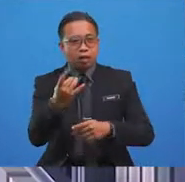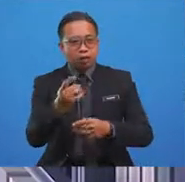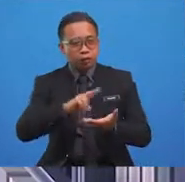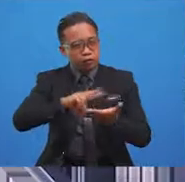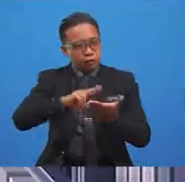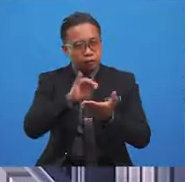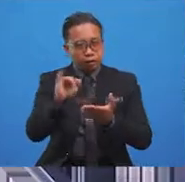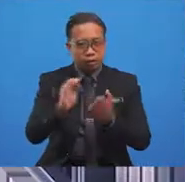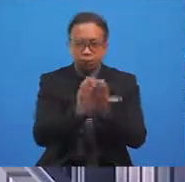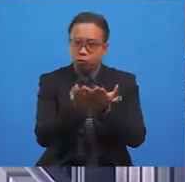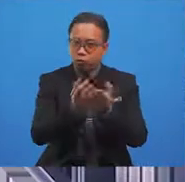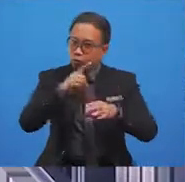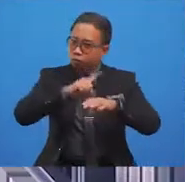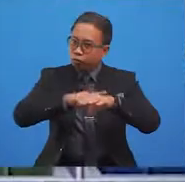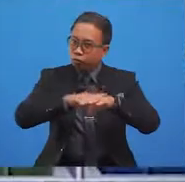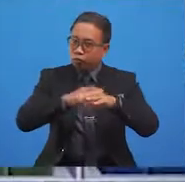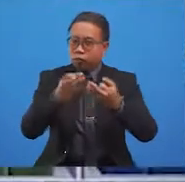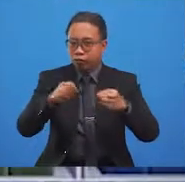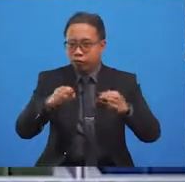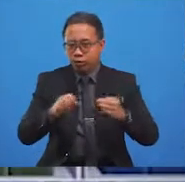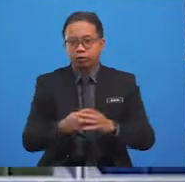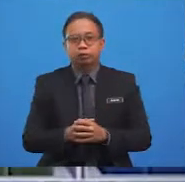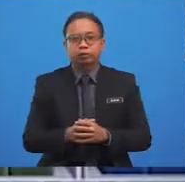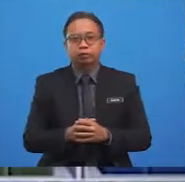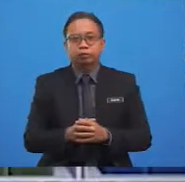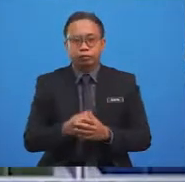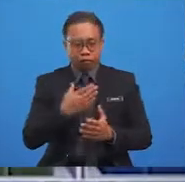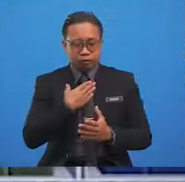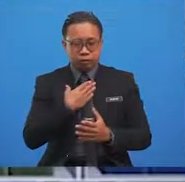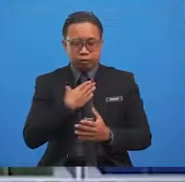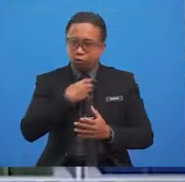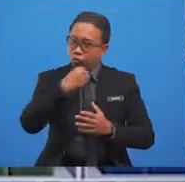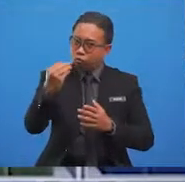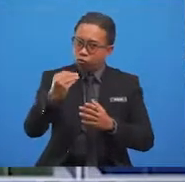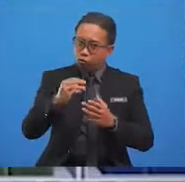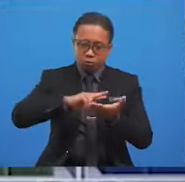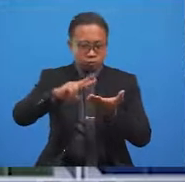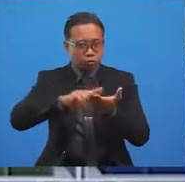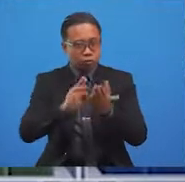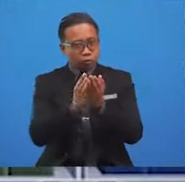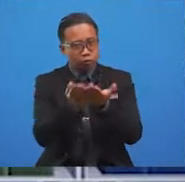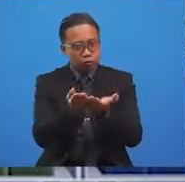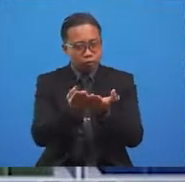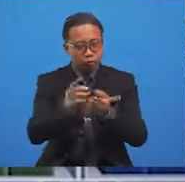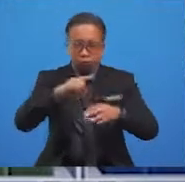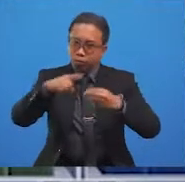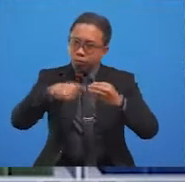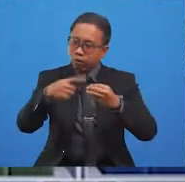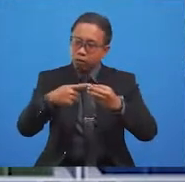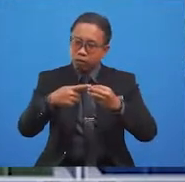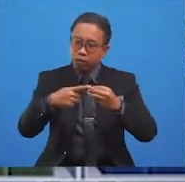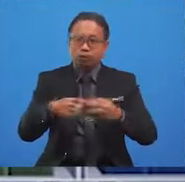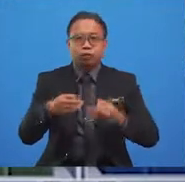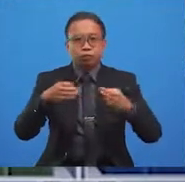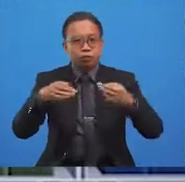books during their free time. I myself, I love to read books when I am free. I have